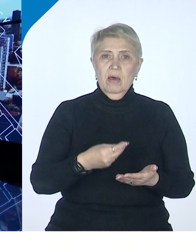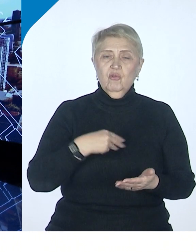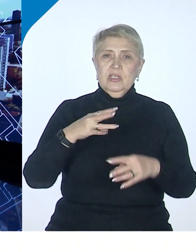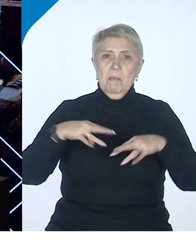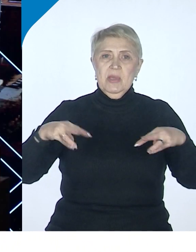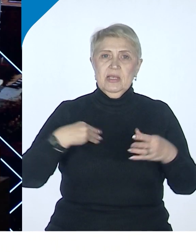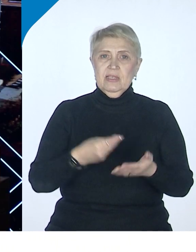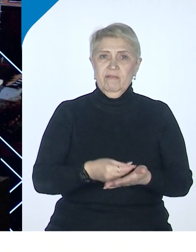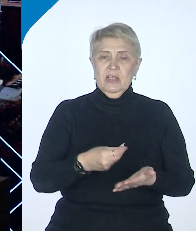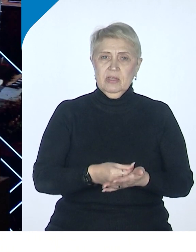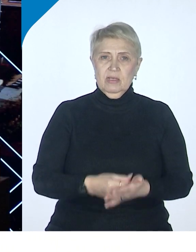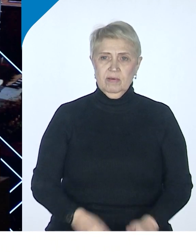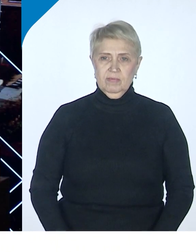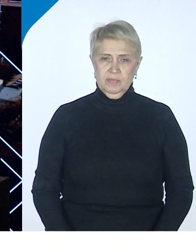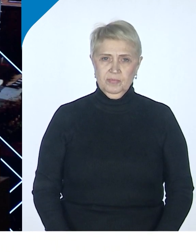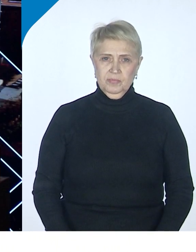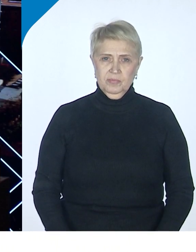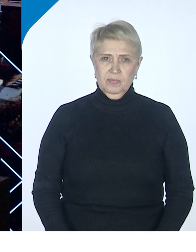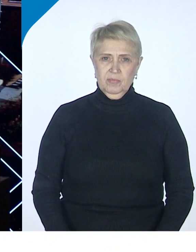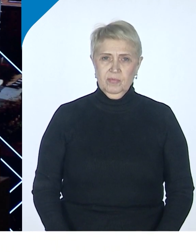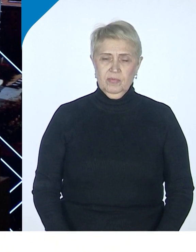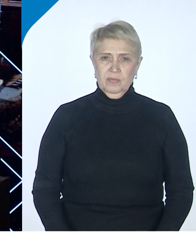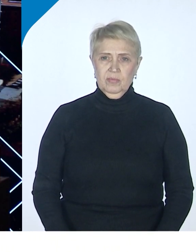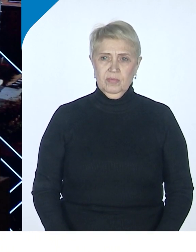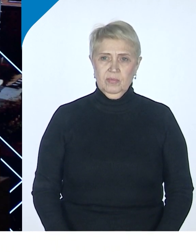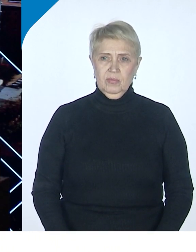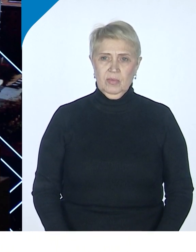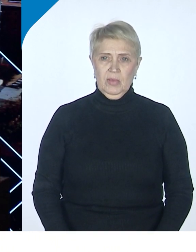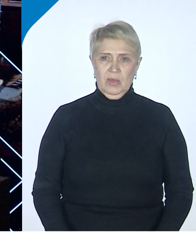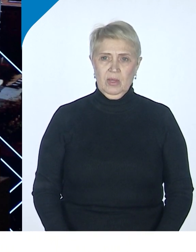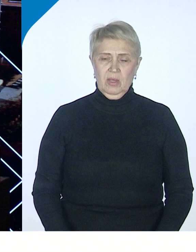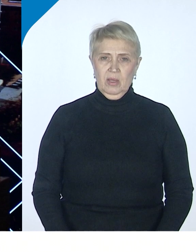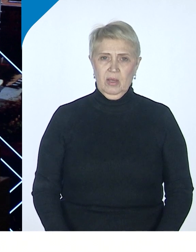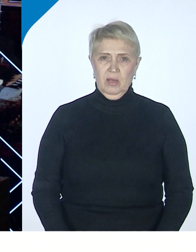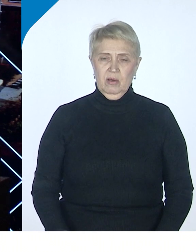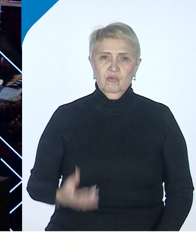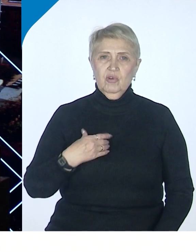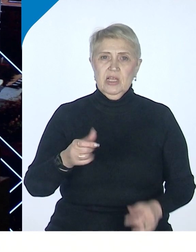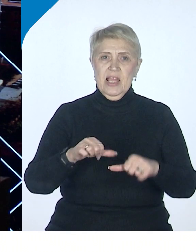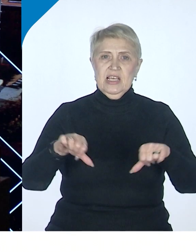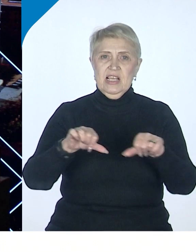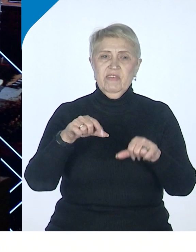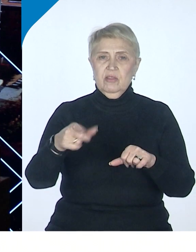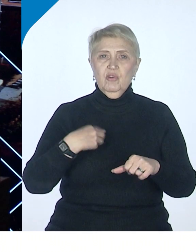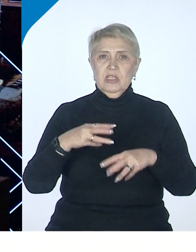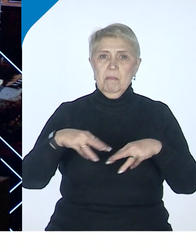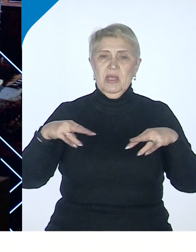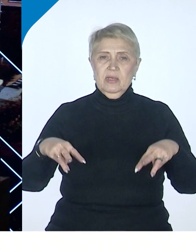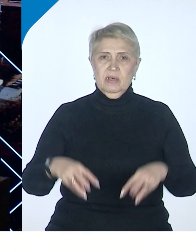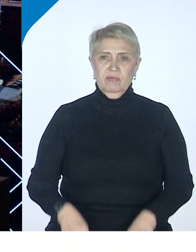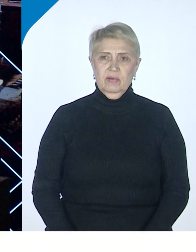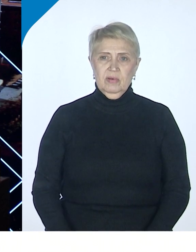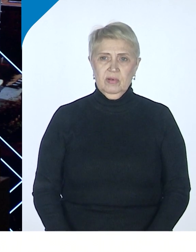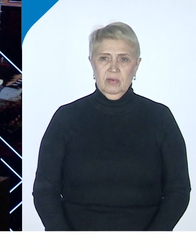до недавнего времени государством руководило, не совет министра в целом. Сейчас, может быть, меняется ситуация, говорят,